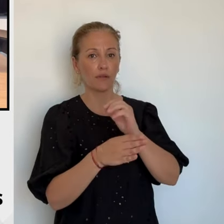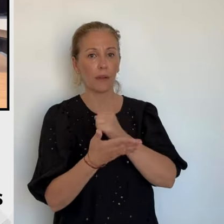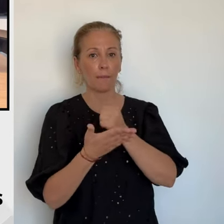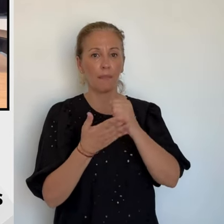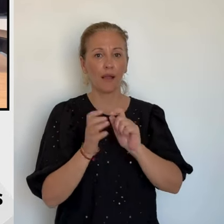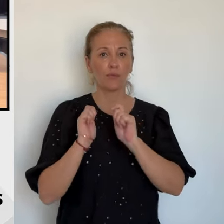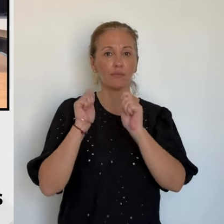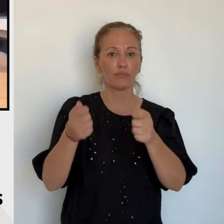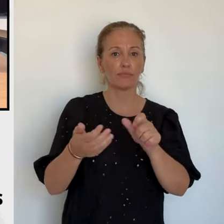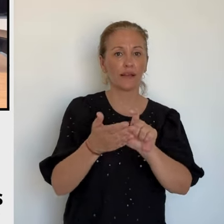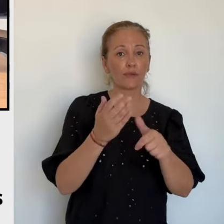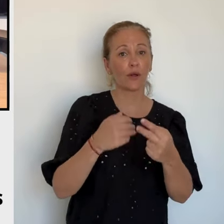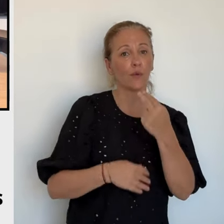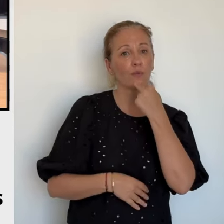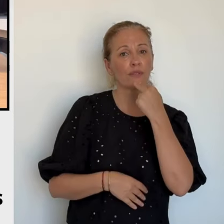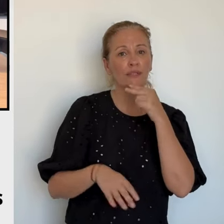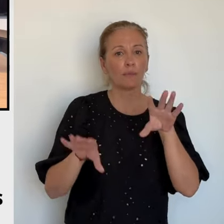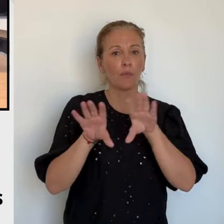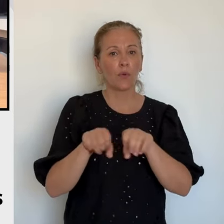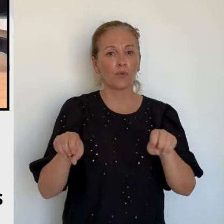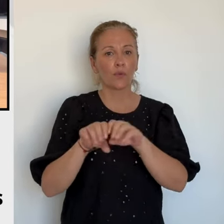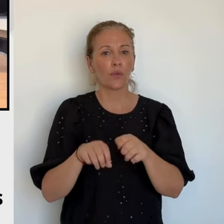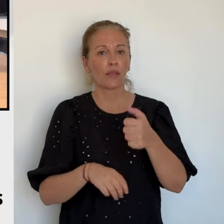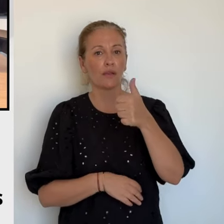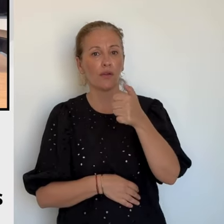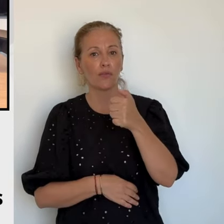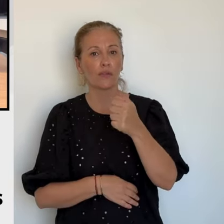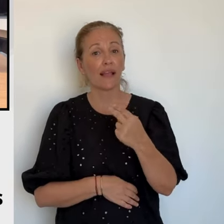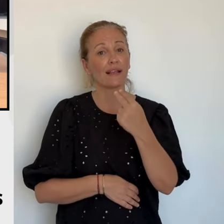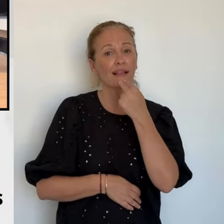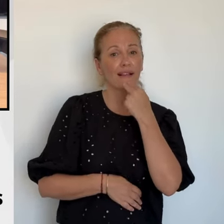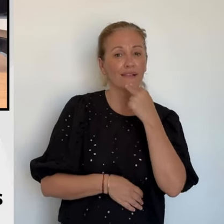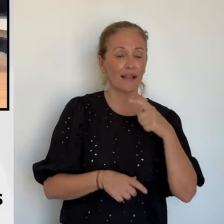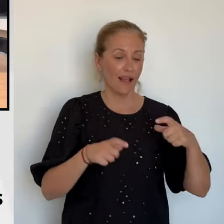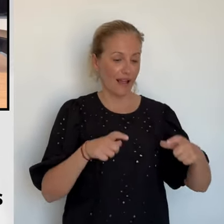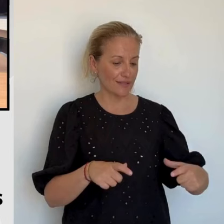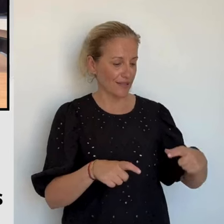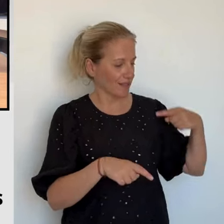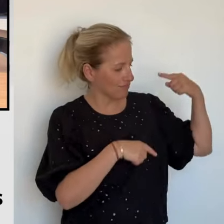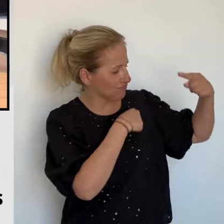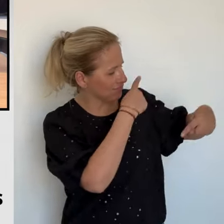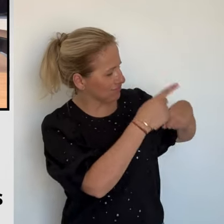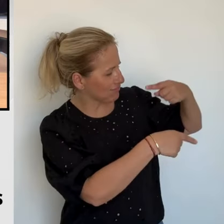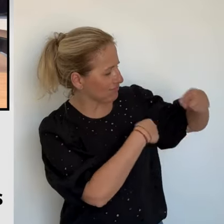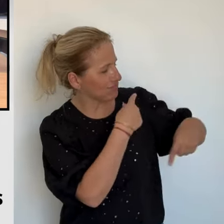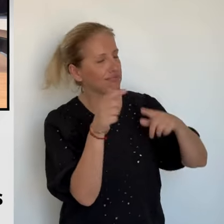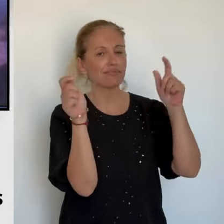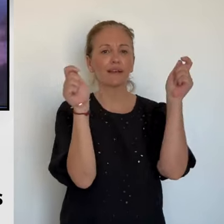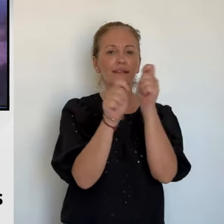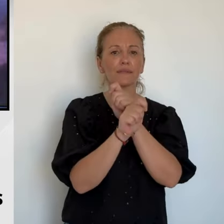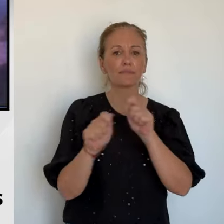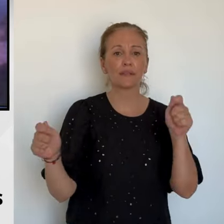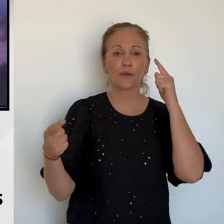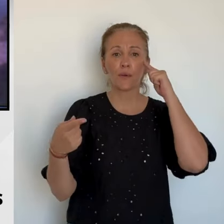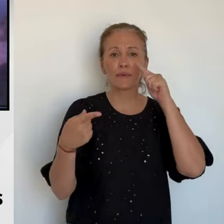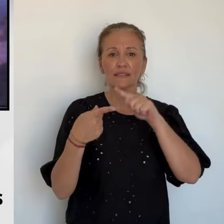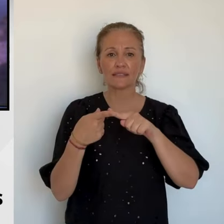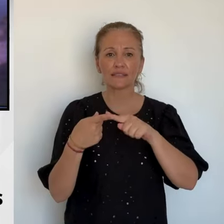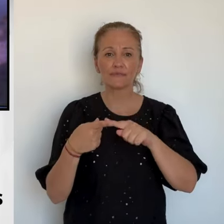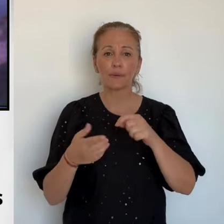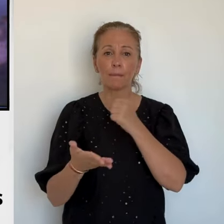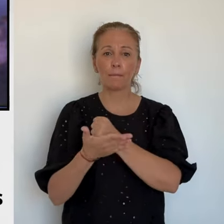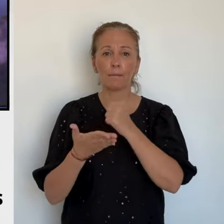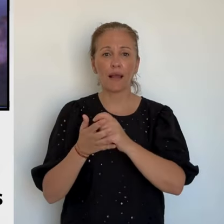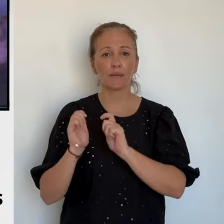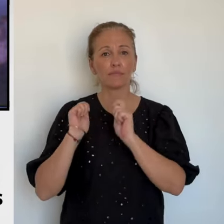qui proposent des produits corse de qualité, respectueux des traditions. La présentation a été faite ce matin à Saint-Florent. Ce label, décerné